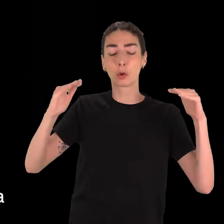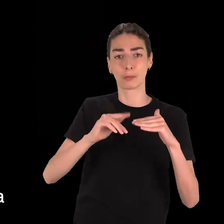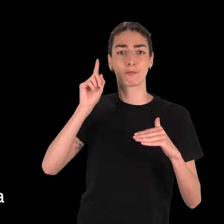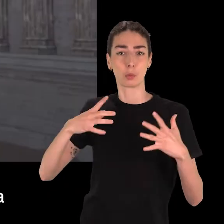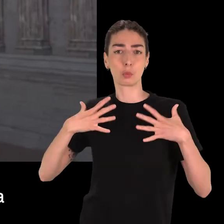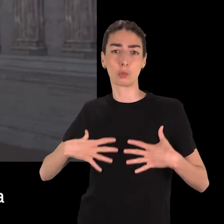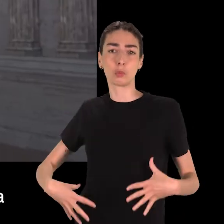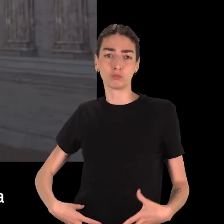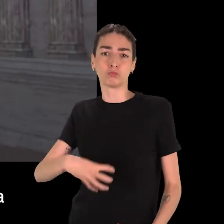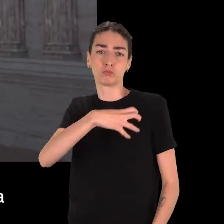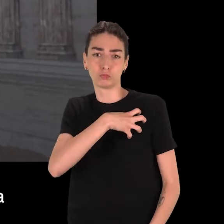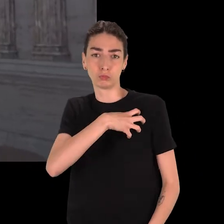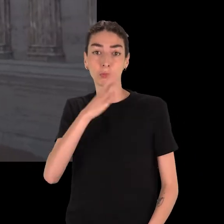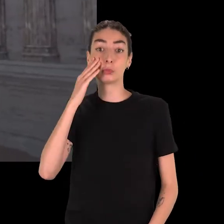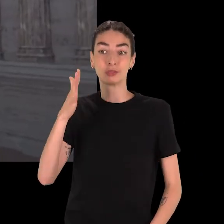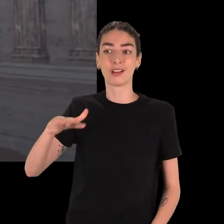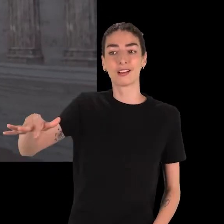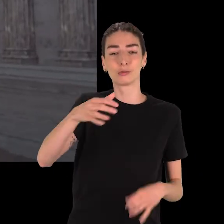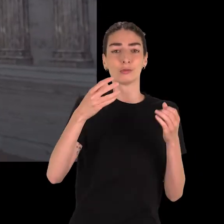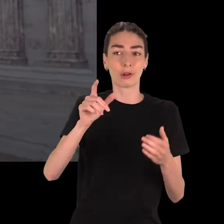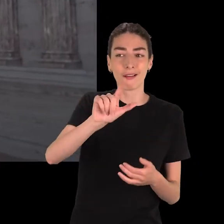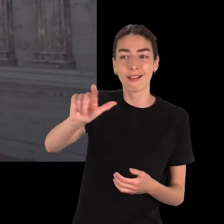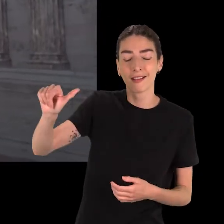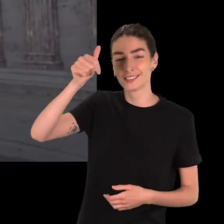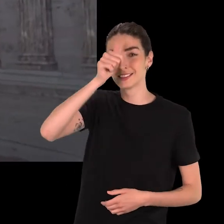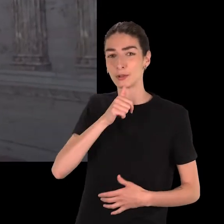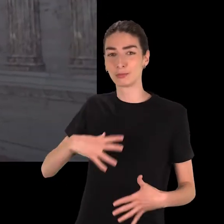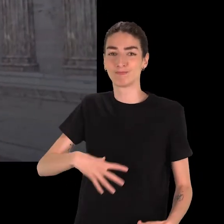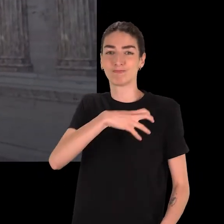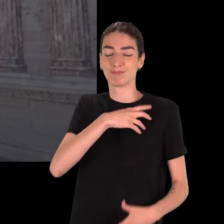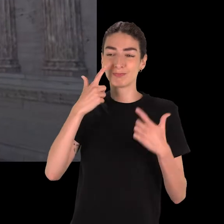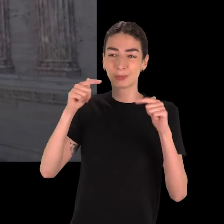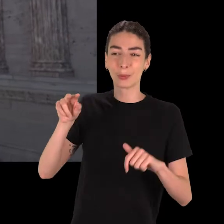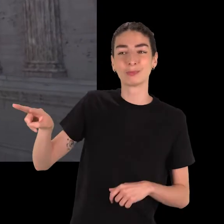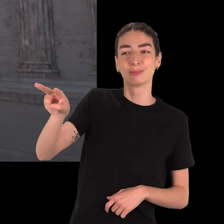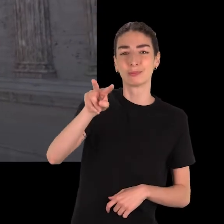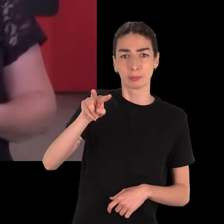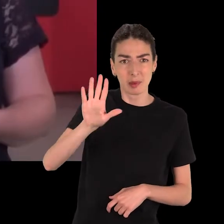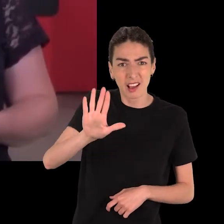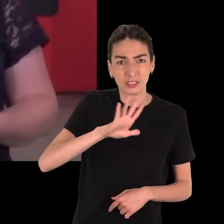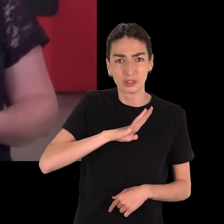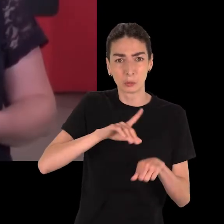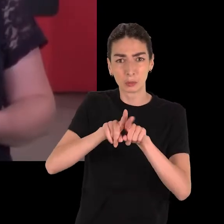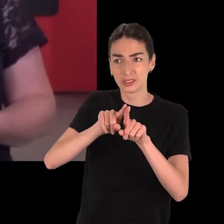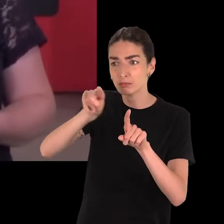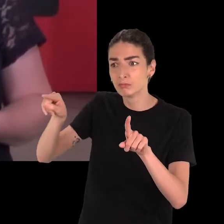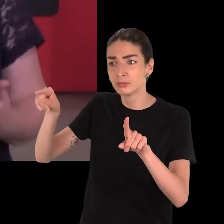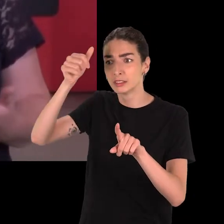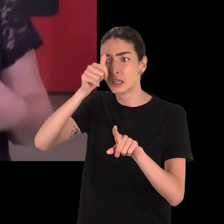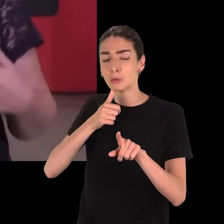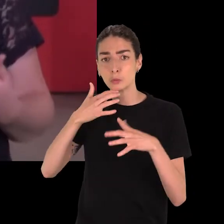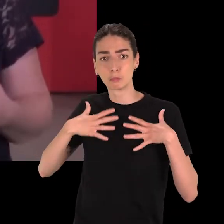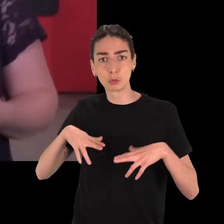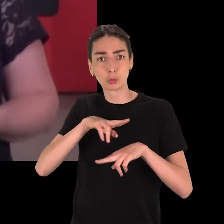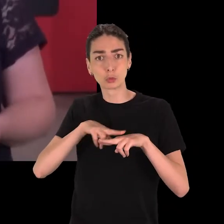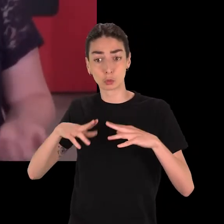la place publique, le forum. C'est pourquoi il n'est pas rare de trouver dans ces lieux des statues habillées d'une toge. Cependant, ces statues en